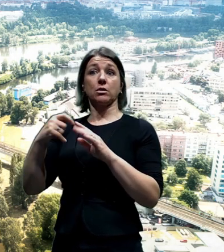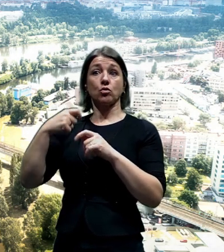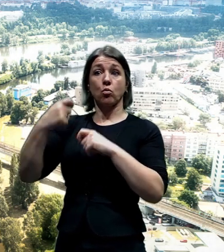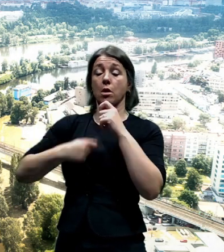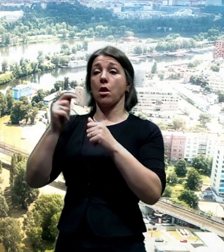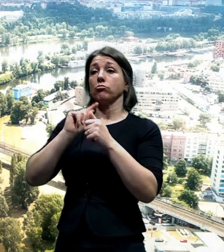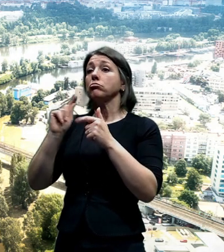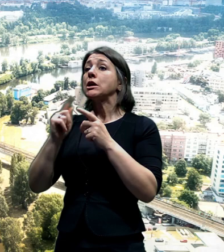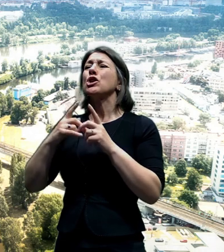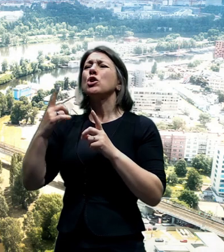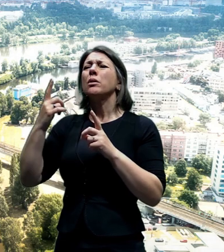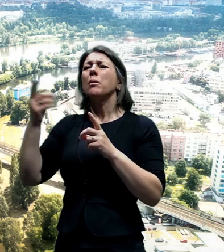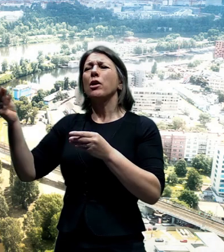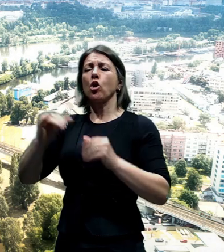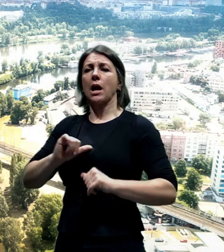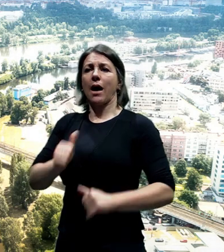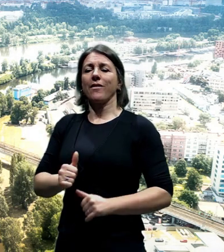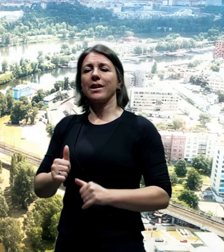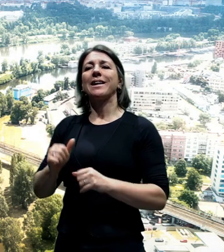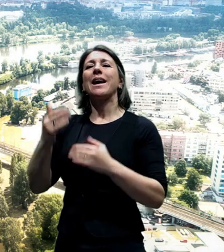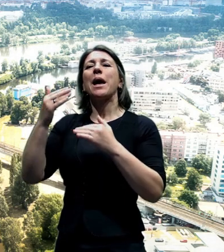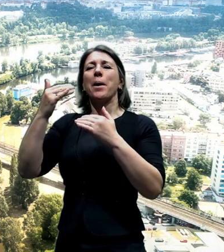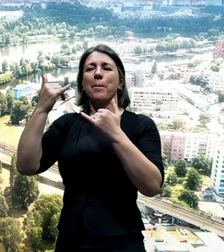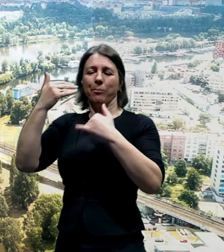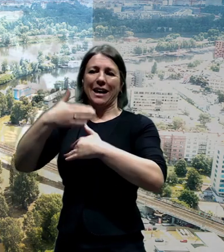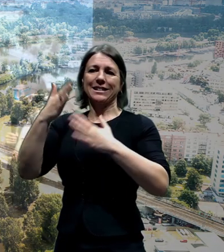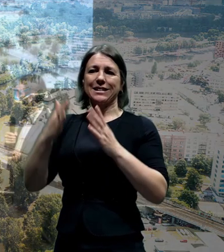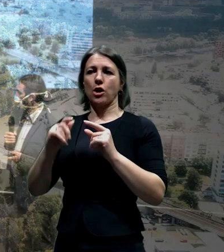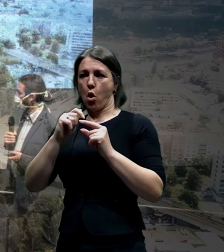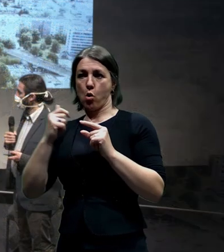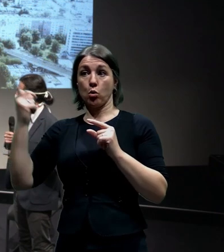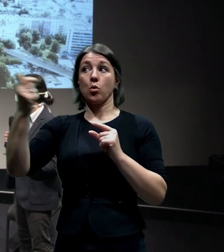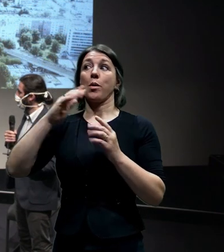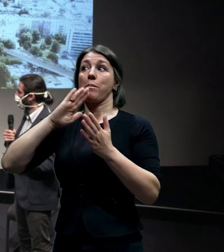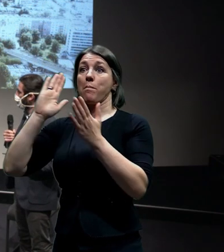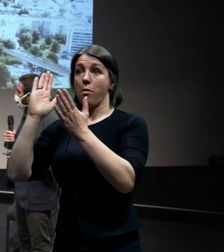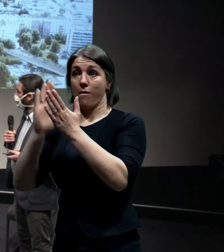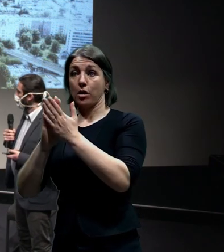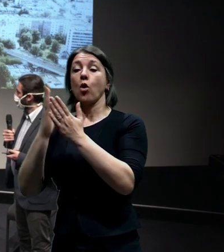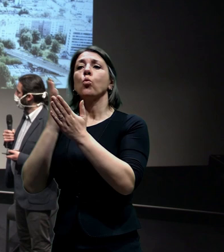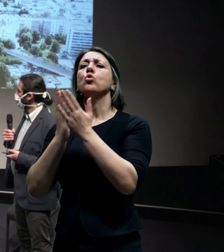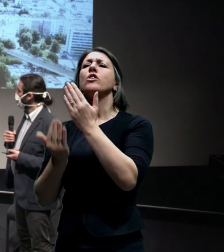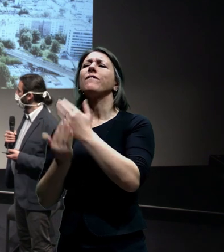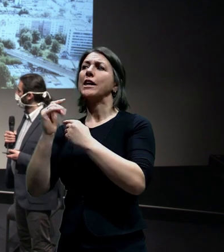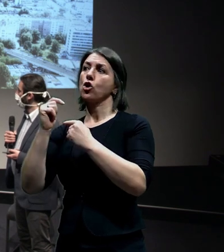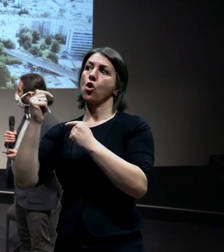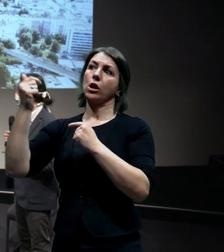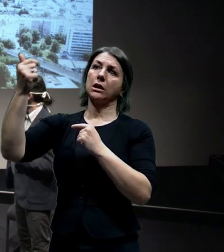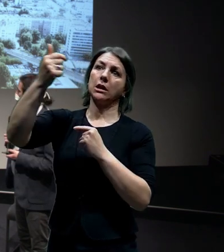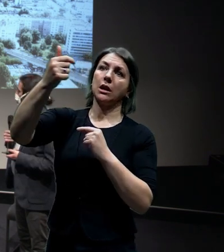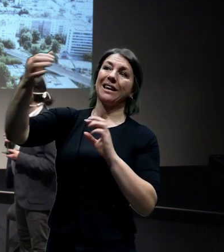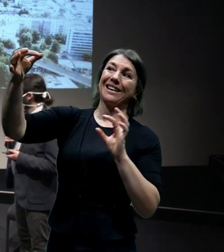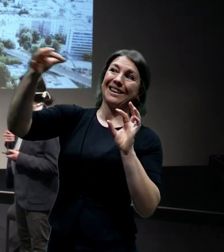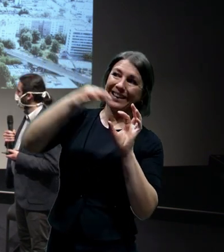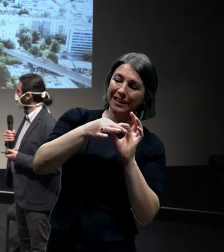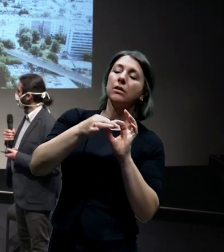aktualizovat studii městského okruhu, kdy ta východní část městského okruhu, která se